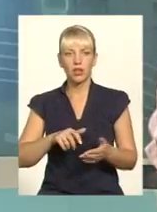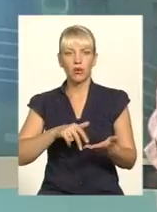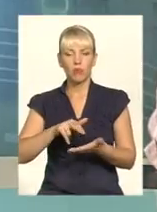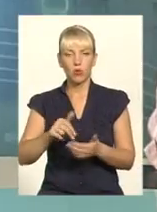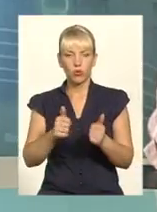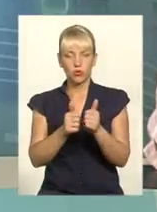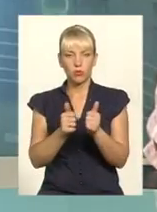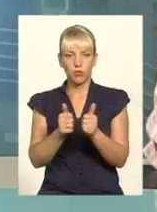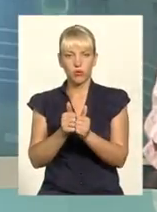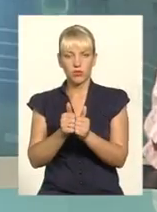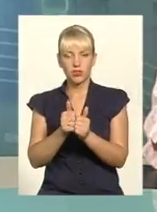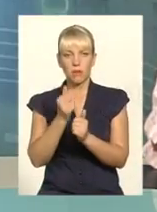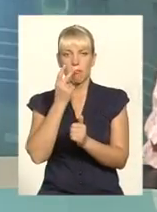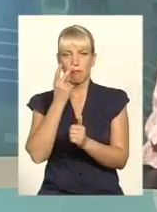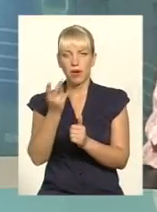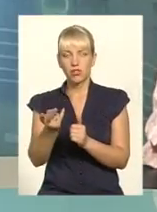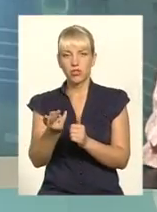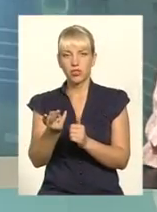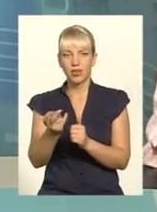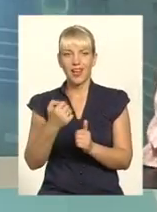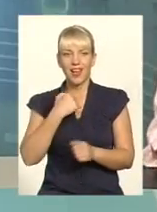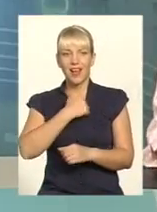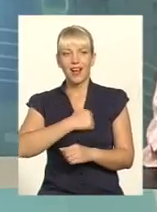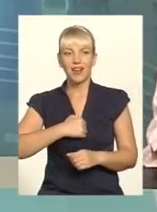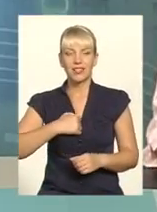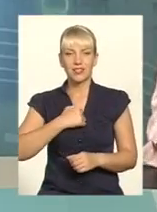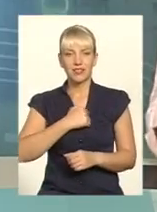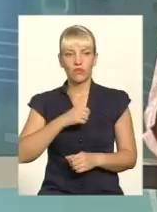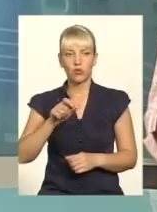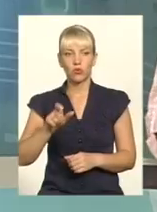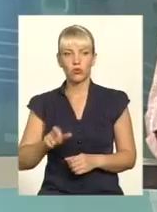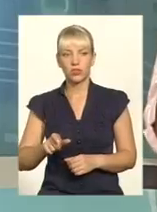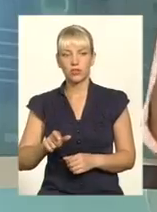поз, бачить агресивно налаштовані,